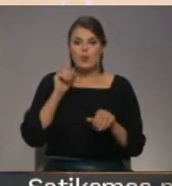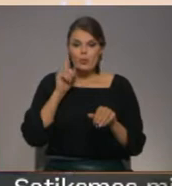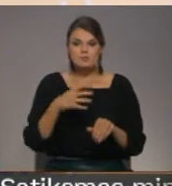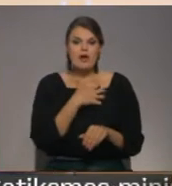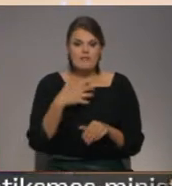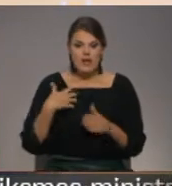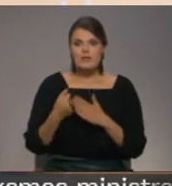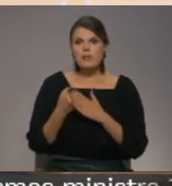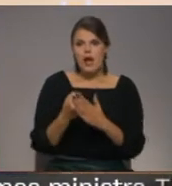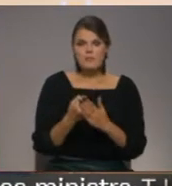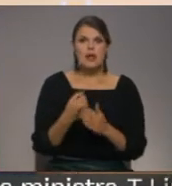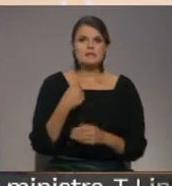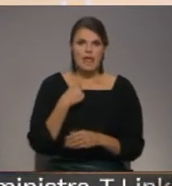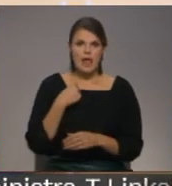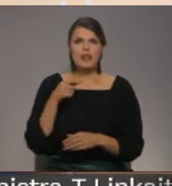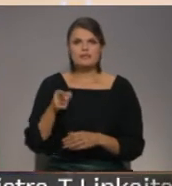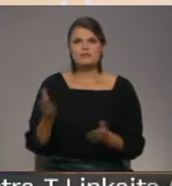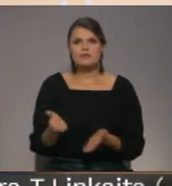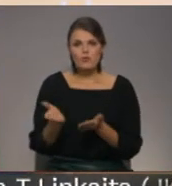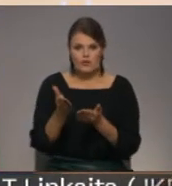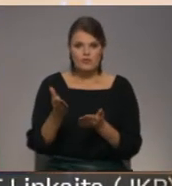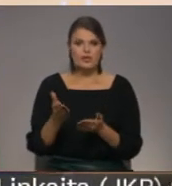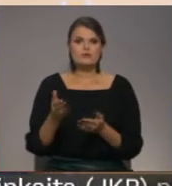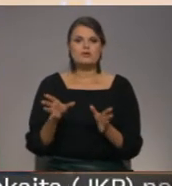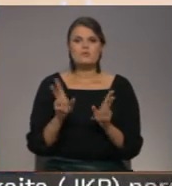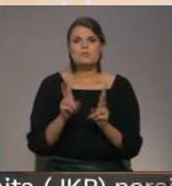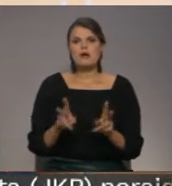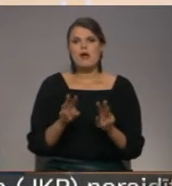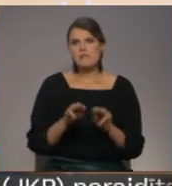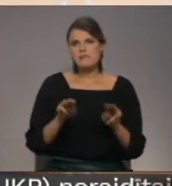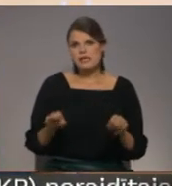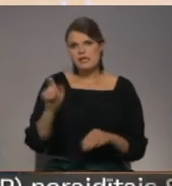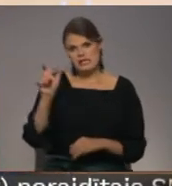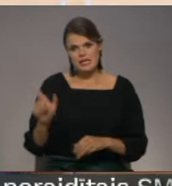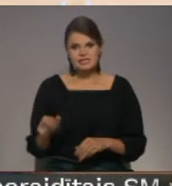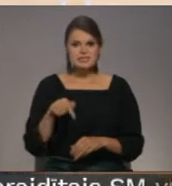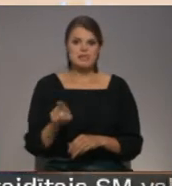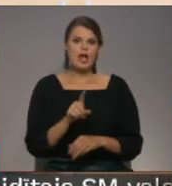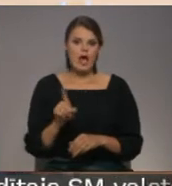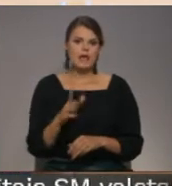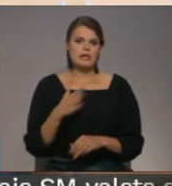Valdību viņa atbalsta, es viņu vīruzu kā ministrs. Tā ir mana